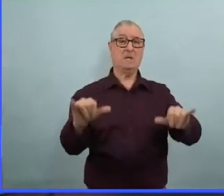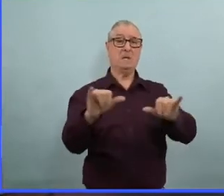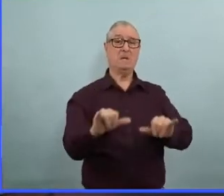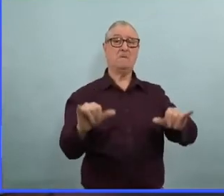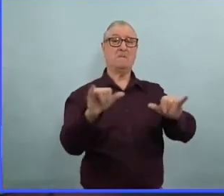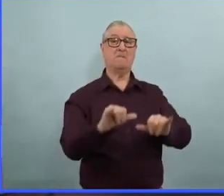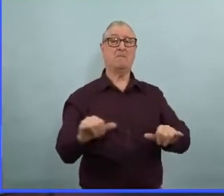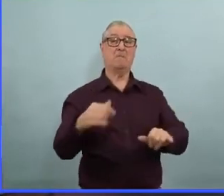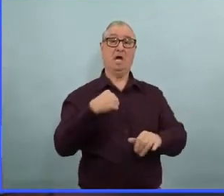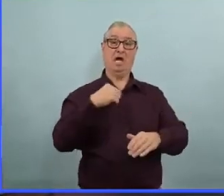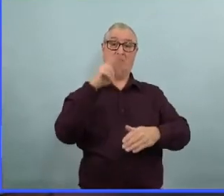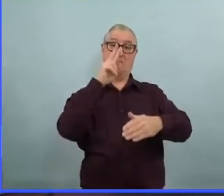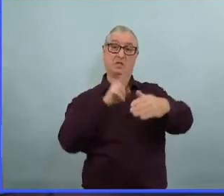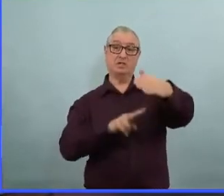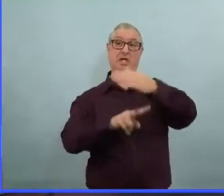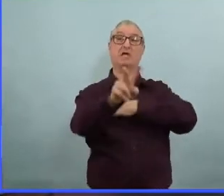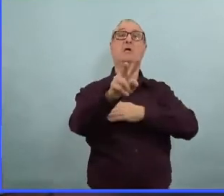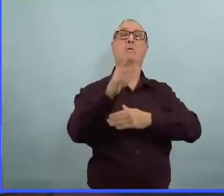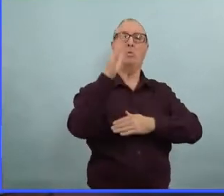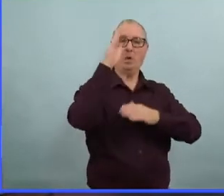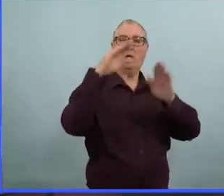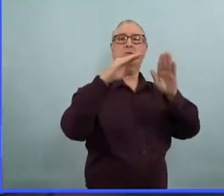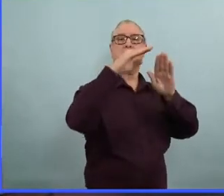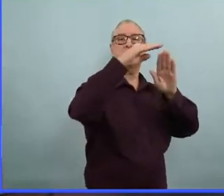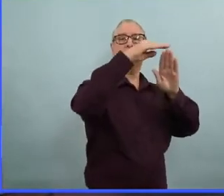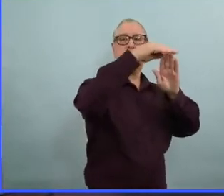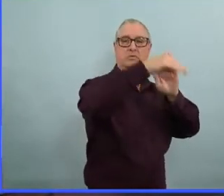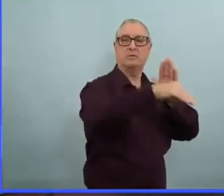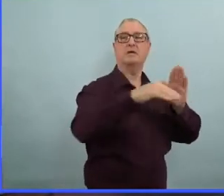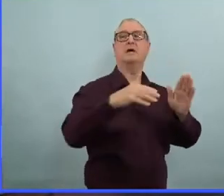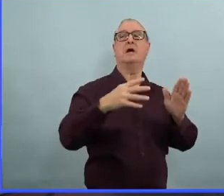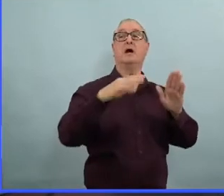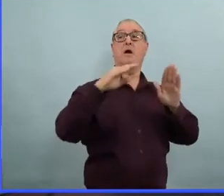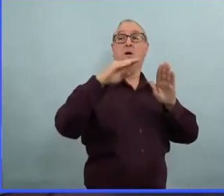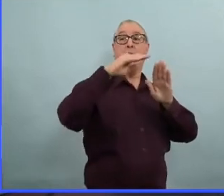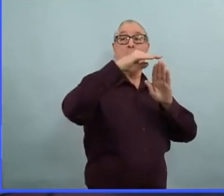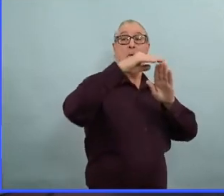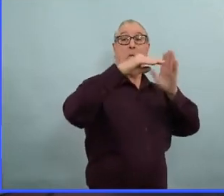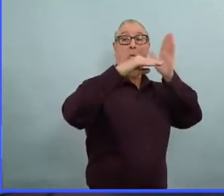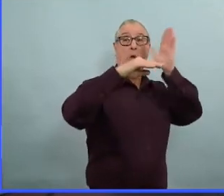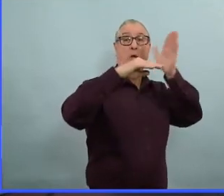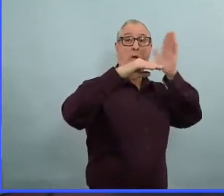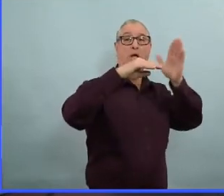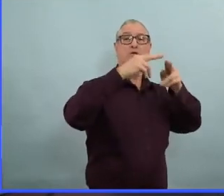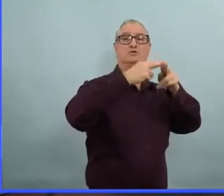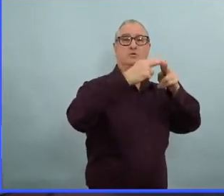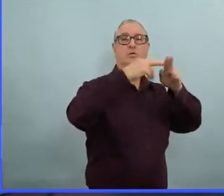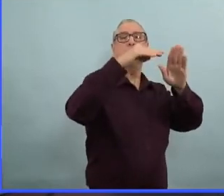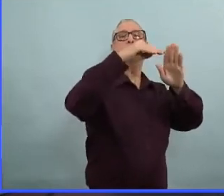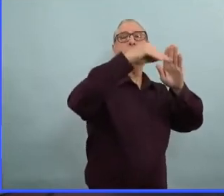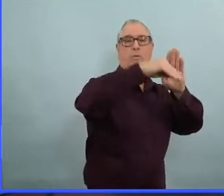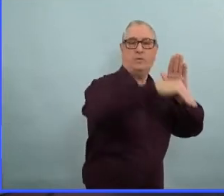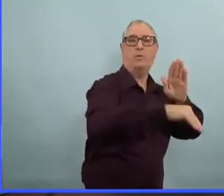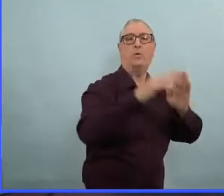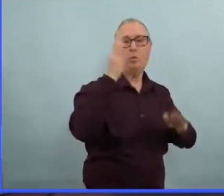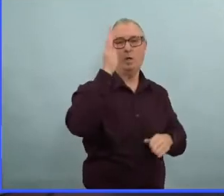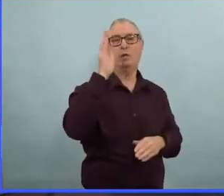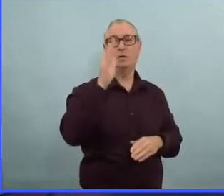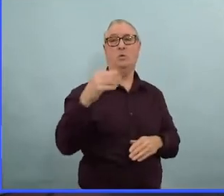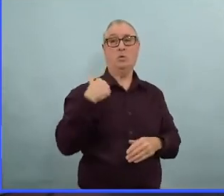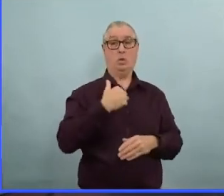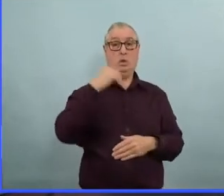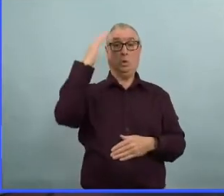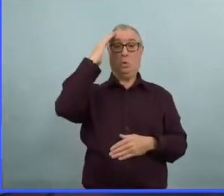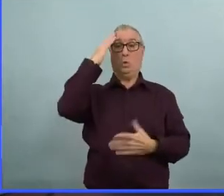des taux d'infection, un pic d'hospitalisation. Et en ce qui concerne les admissions aux soins intensifs, on s'approche du pic si on n'y est pas